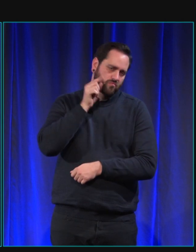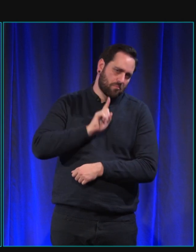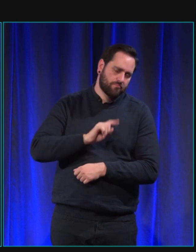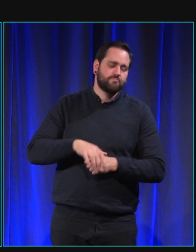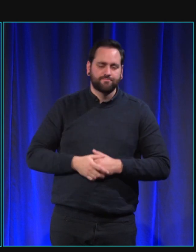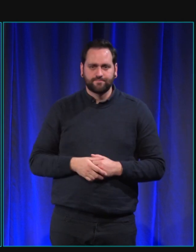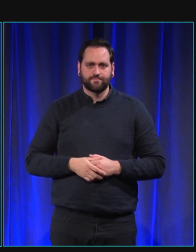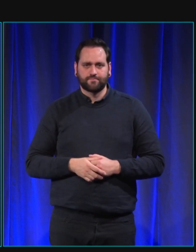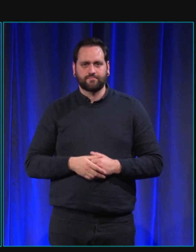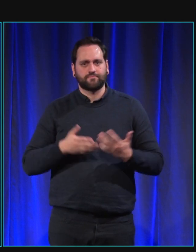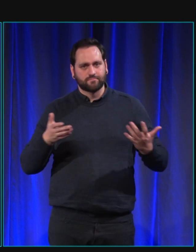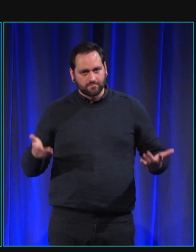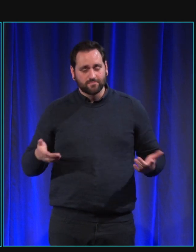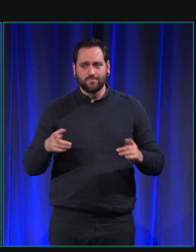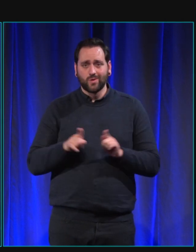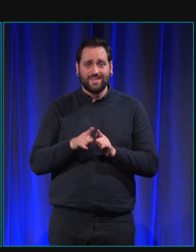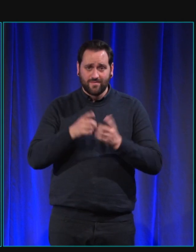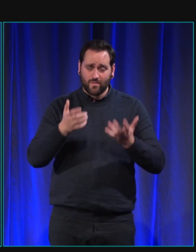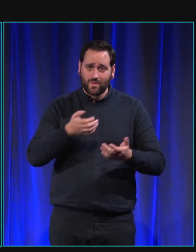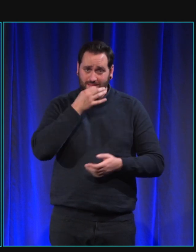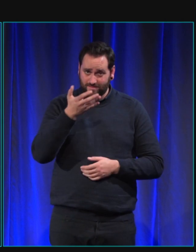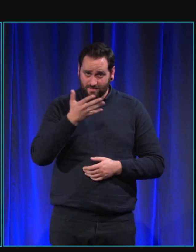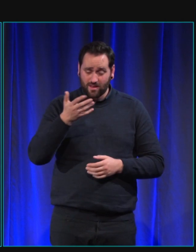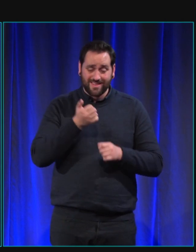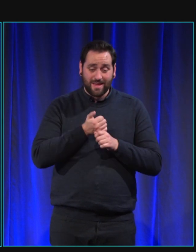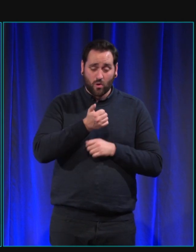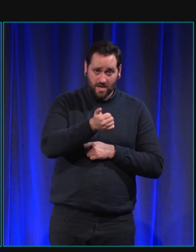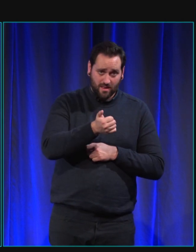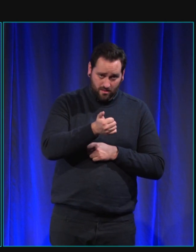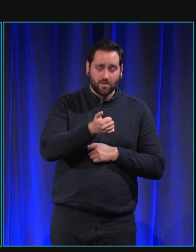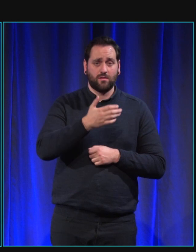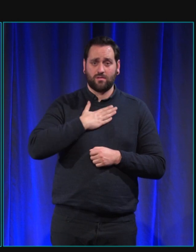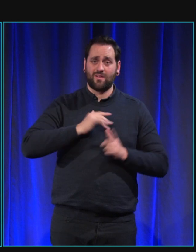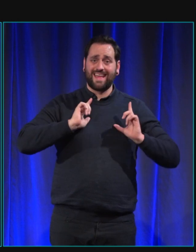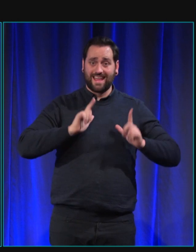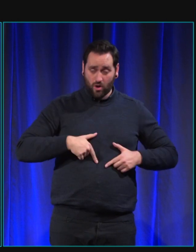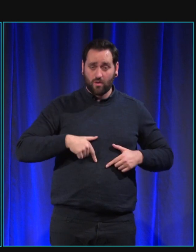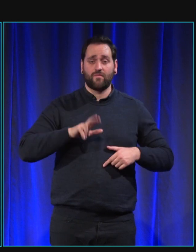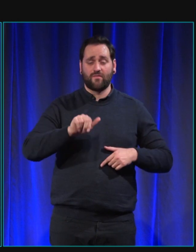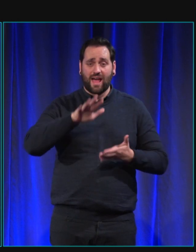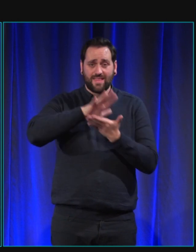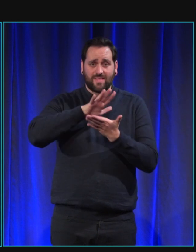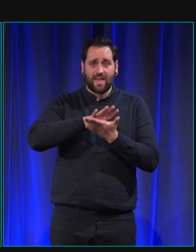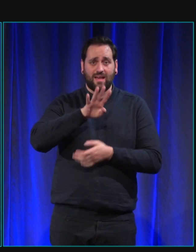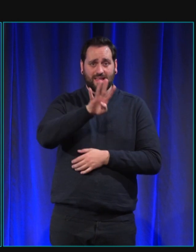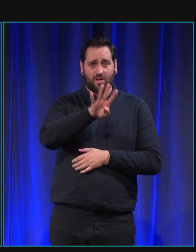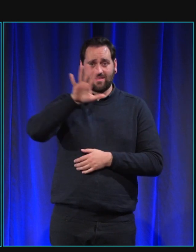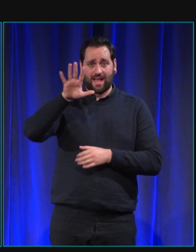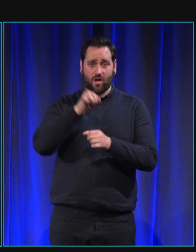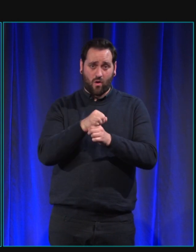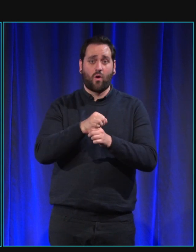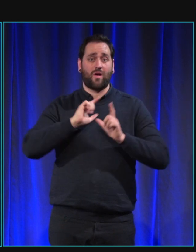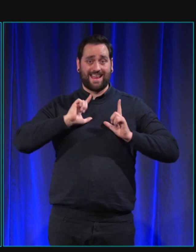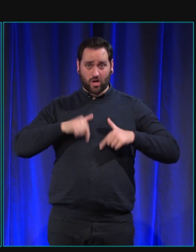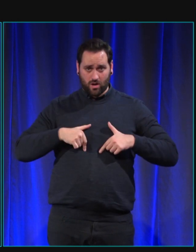donc aussi je voulais dire que l'année prochaine c'est un petit notre école fêtera ses 45 ans donc on va je